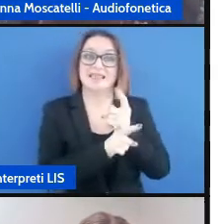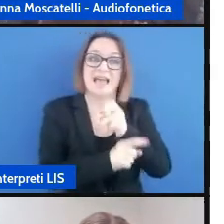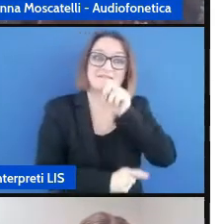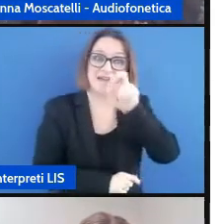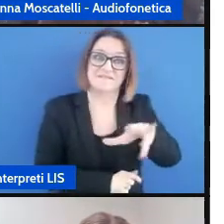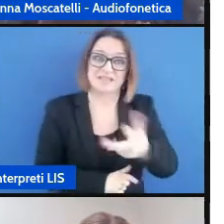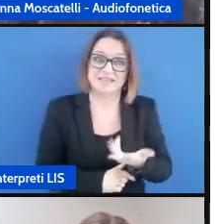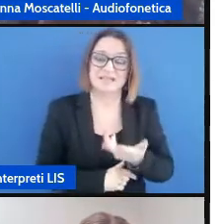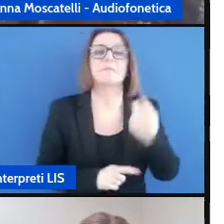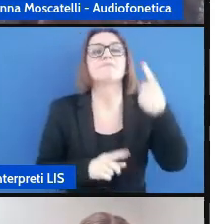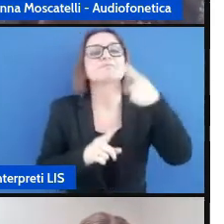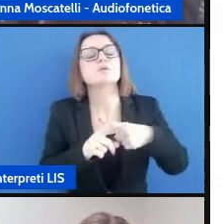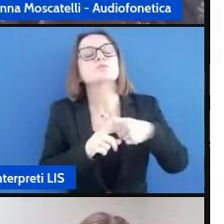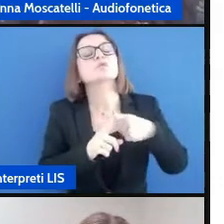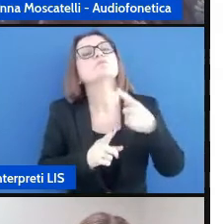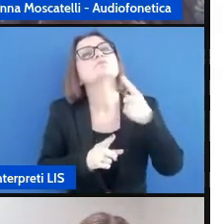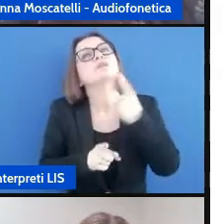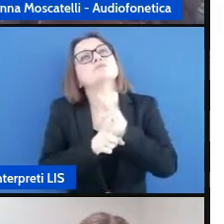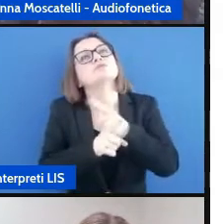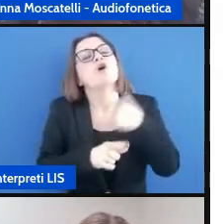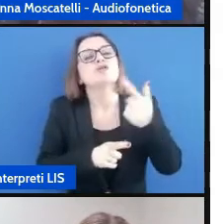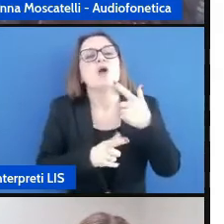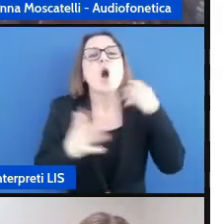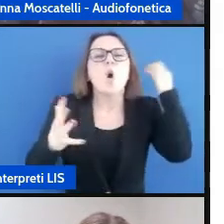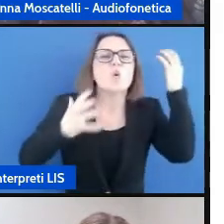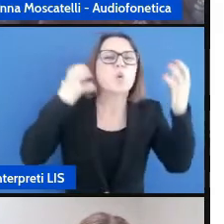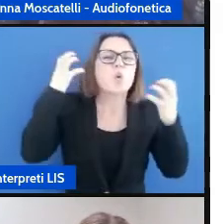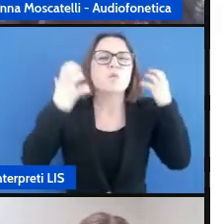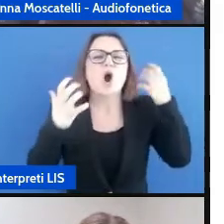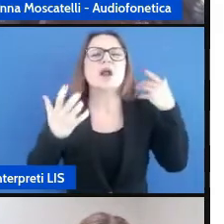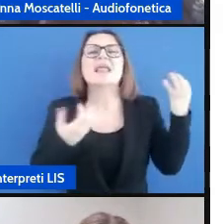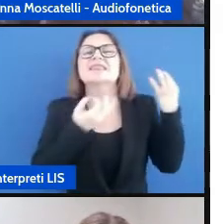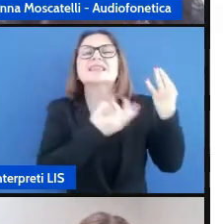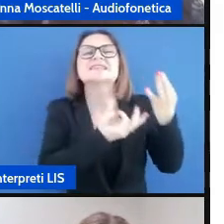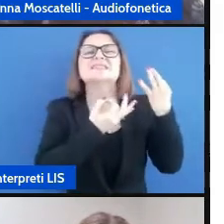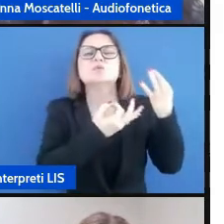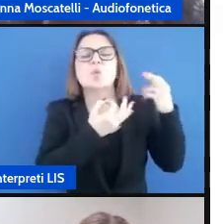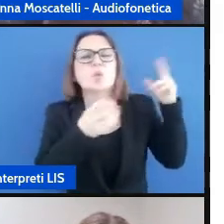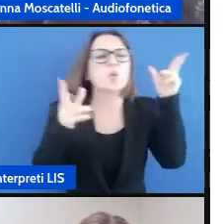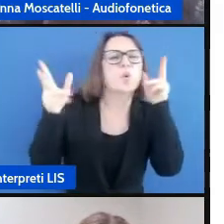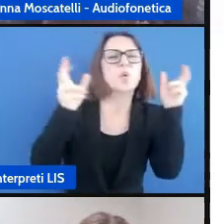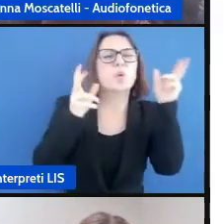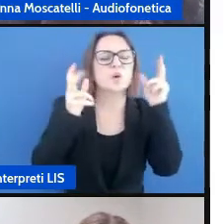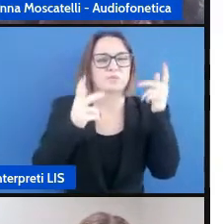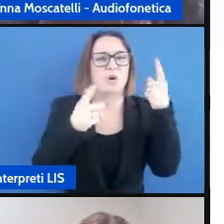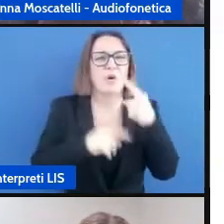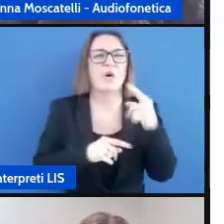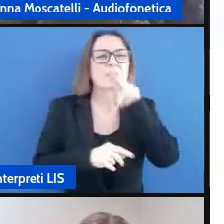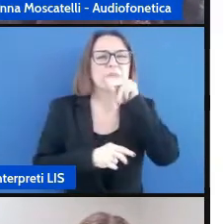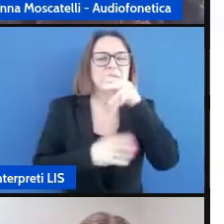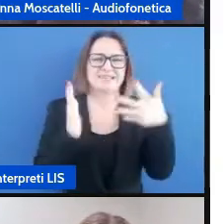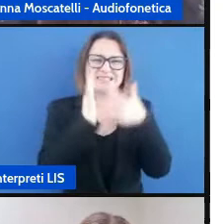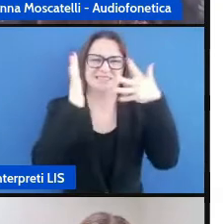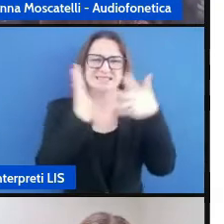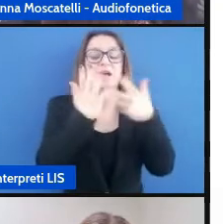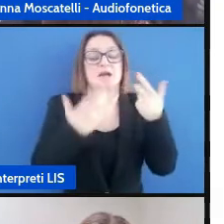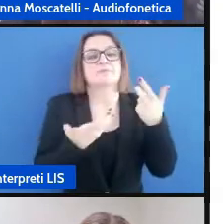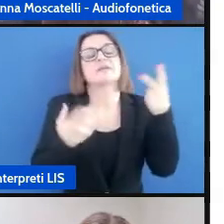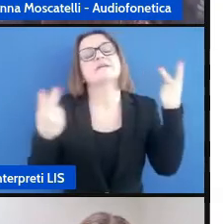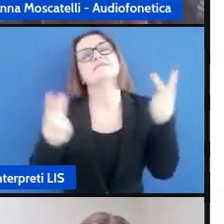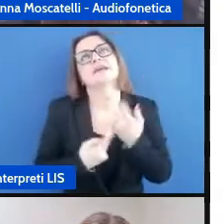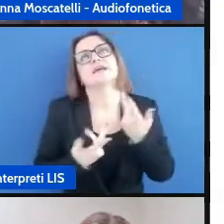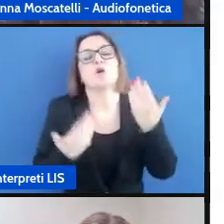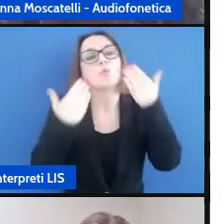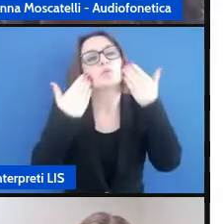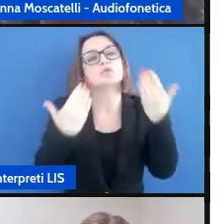e limitare il più possibile il rumore di fondo che rende difficoltosa la percezione del parlato è vero anche che purtroppo in un